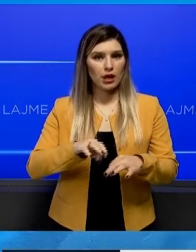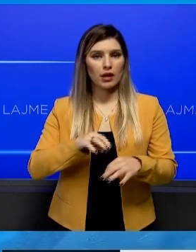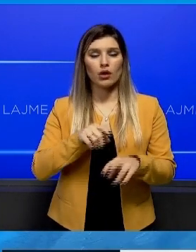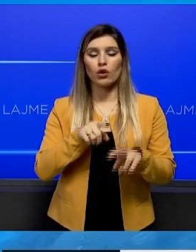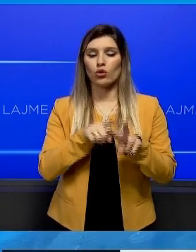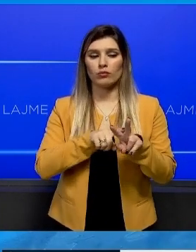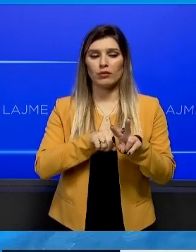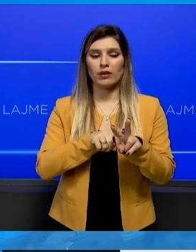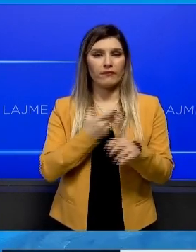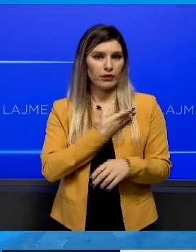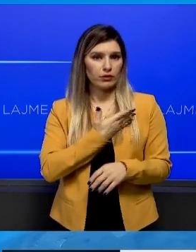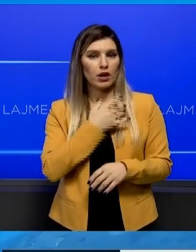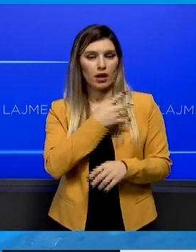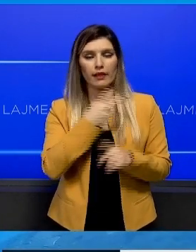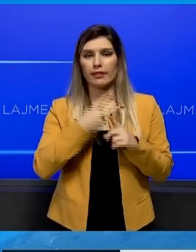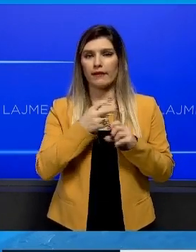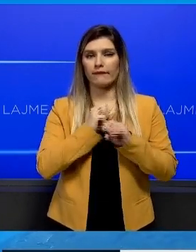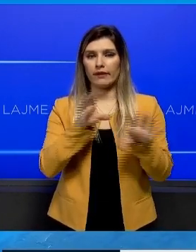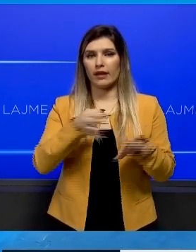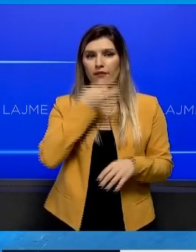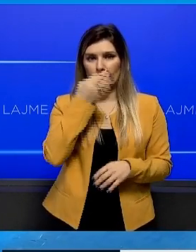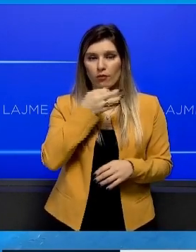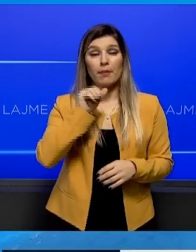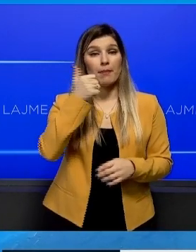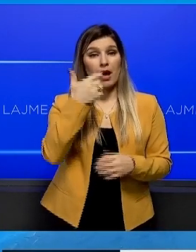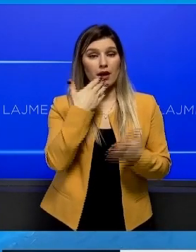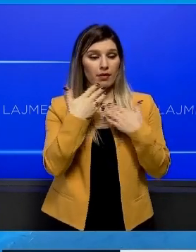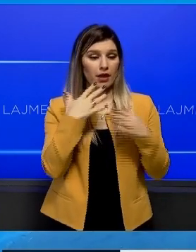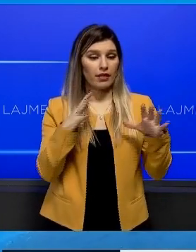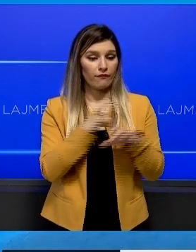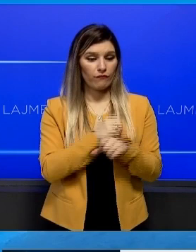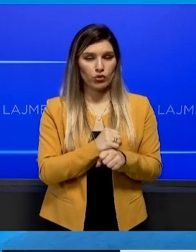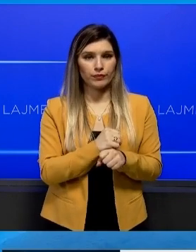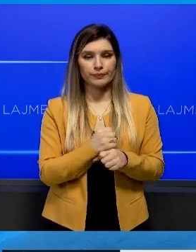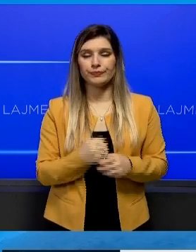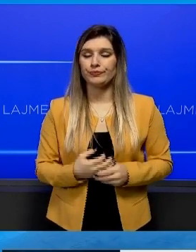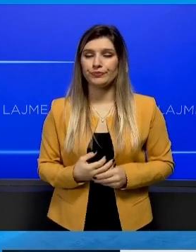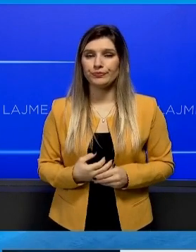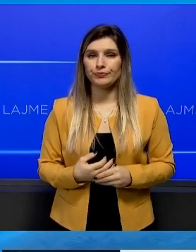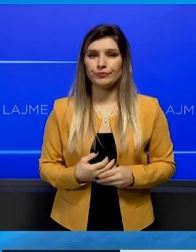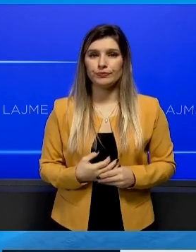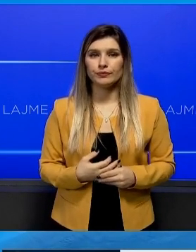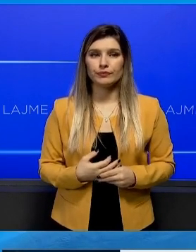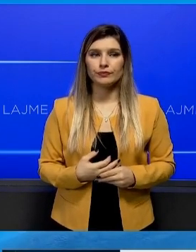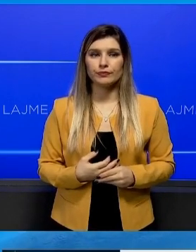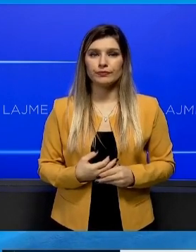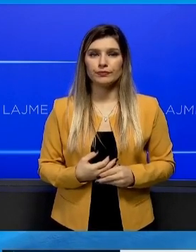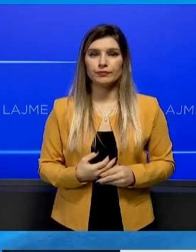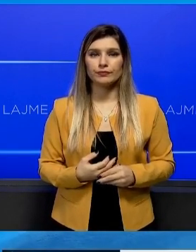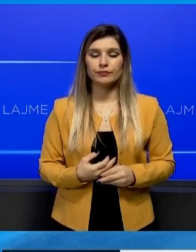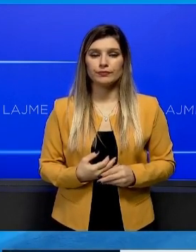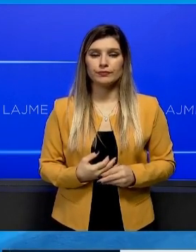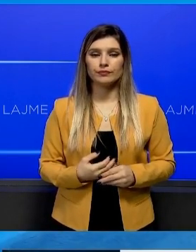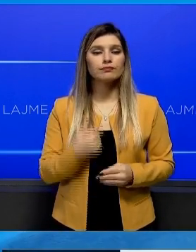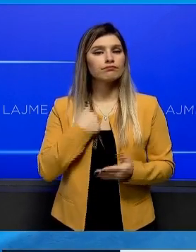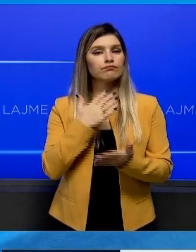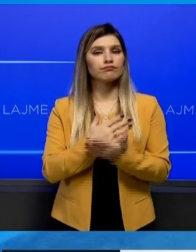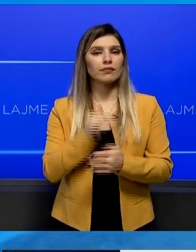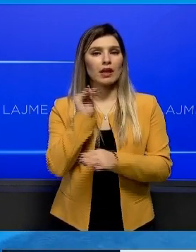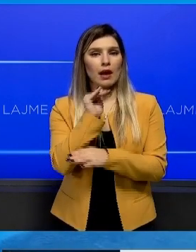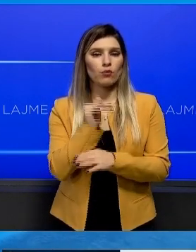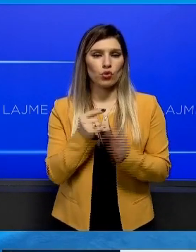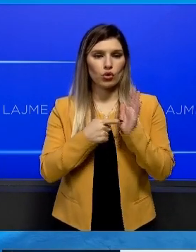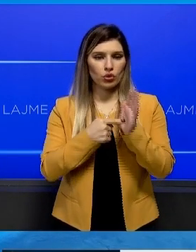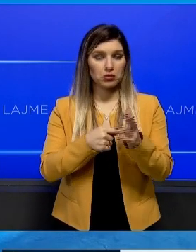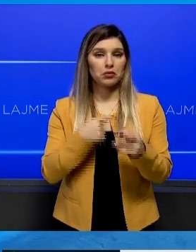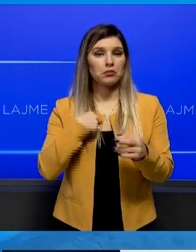Fejzullahu, në një konferencë për media pastakimi të bordit të ZRS. E kemi theksu edhe në raport, bëse që